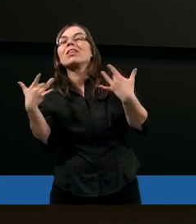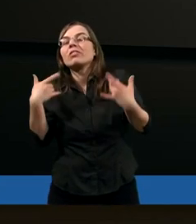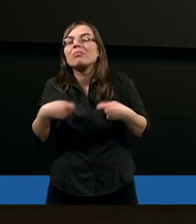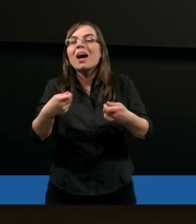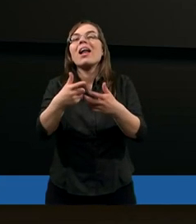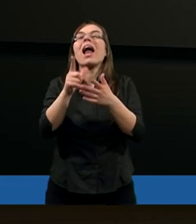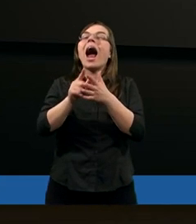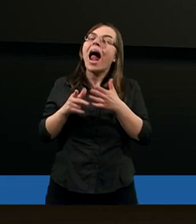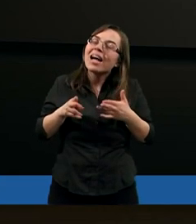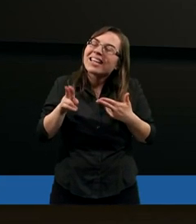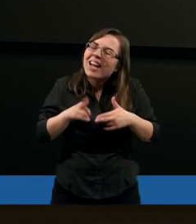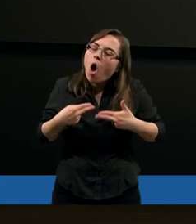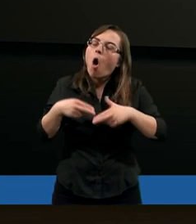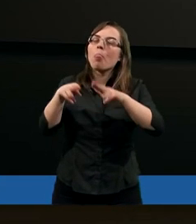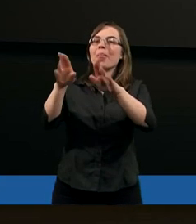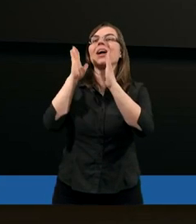z oddaniem.